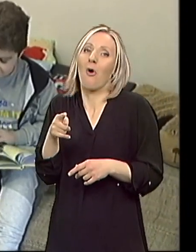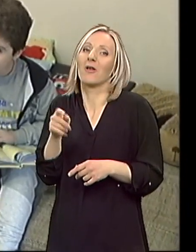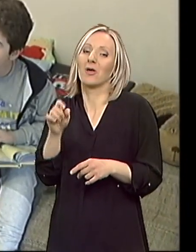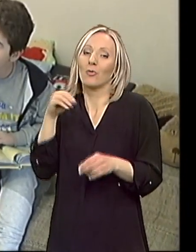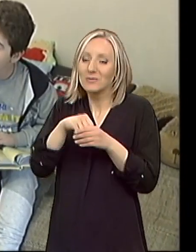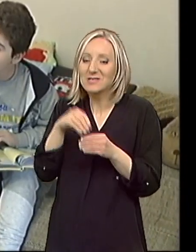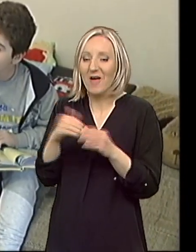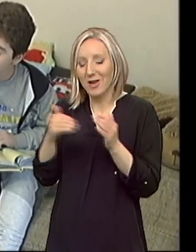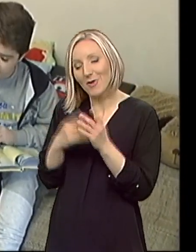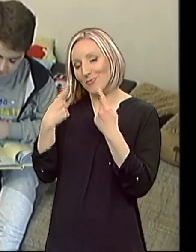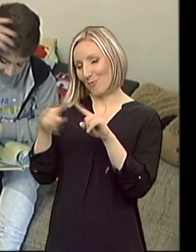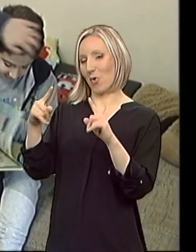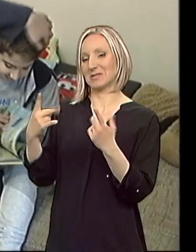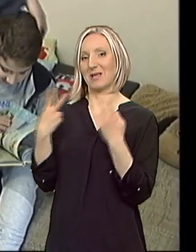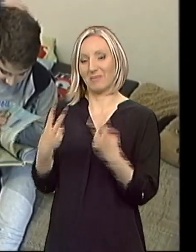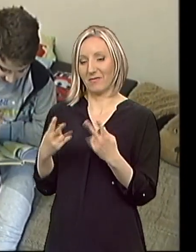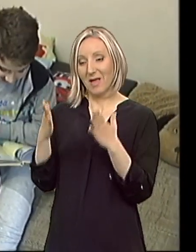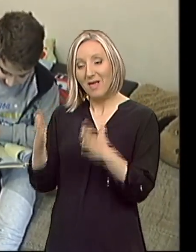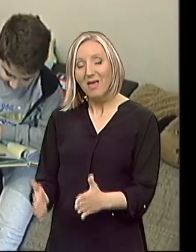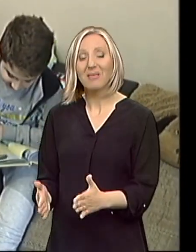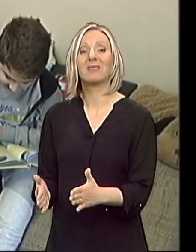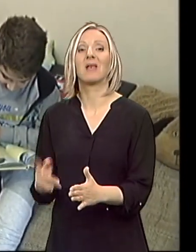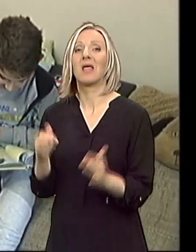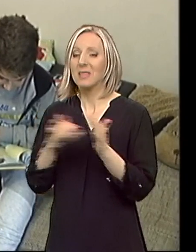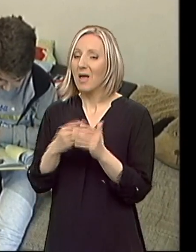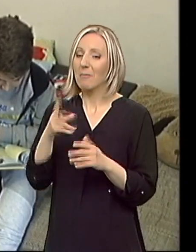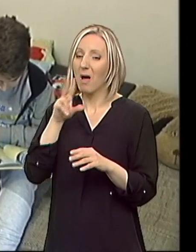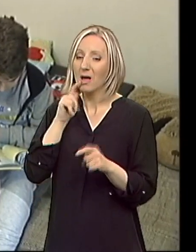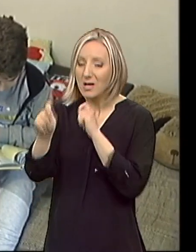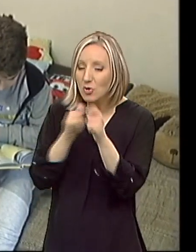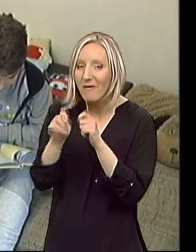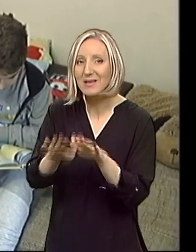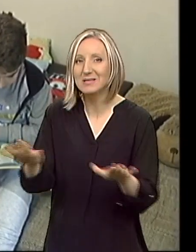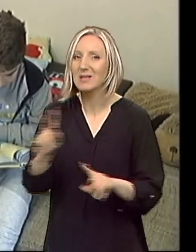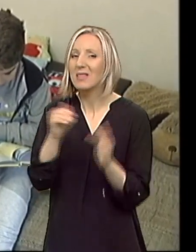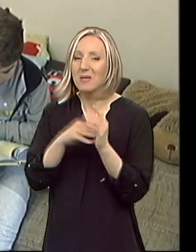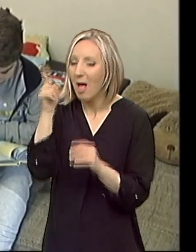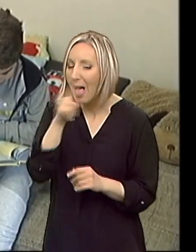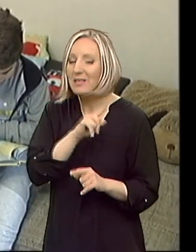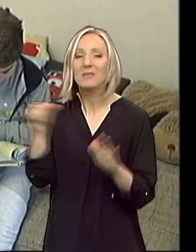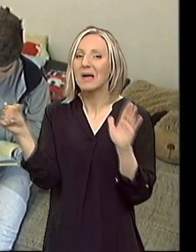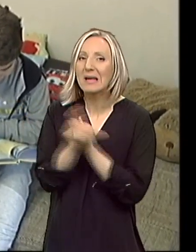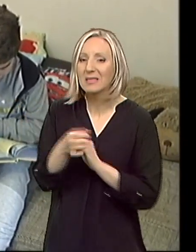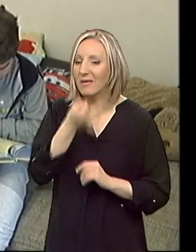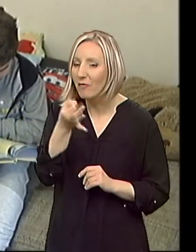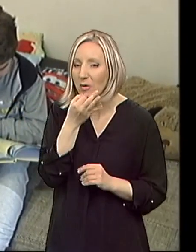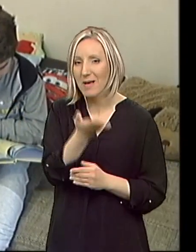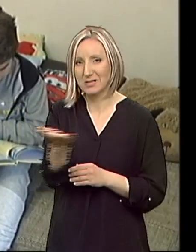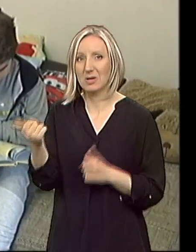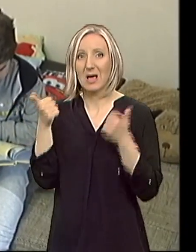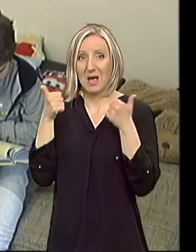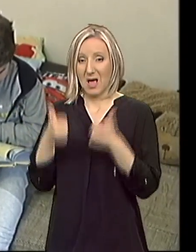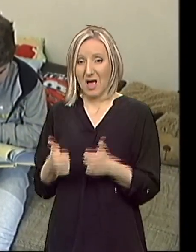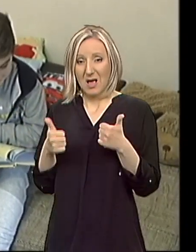Da treba pričati sa decom što više, da ih ne treba lagati, i da ne treba da si kriju informacije od njih. Sada smo u eri